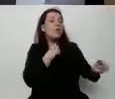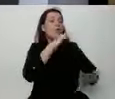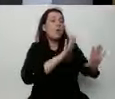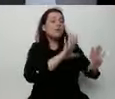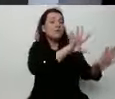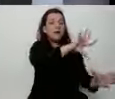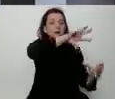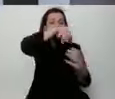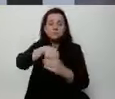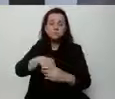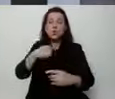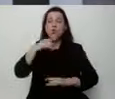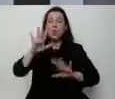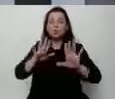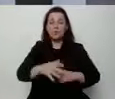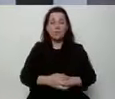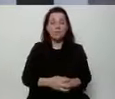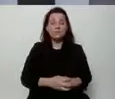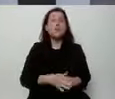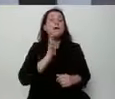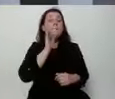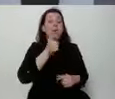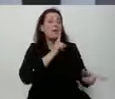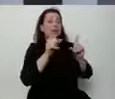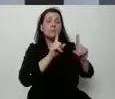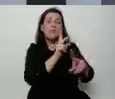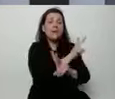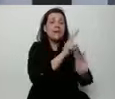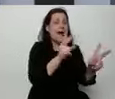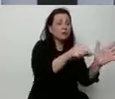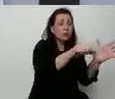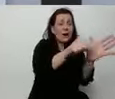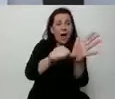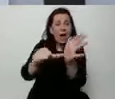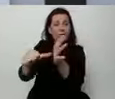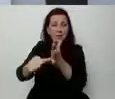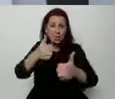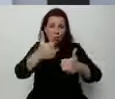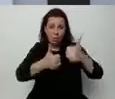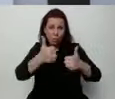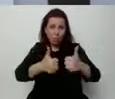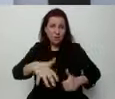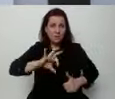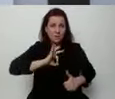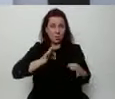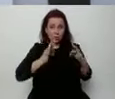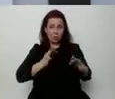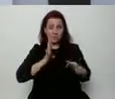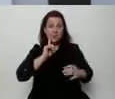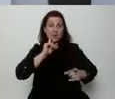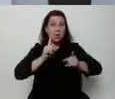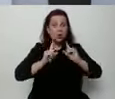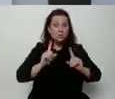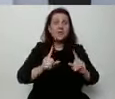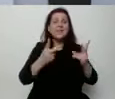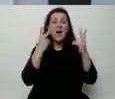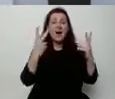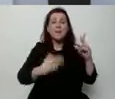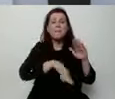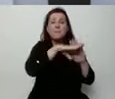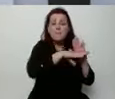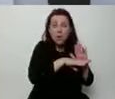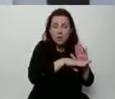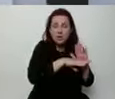Dzięki. Będę rozmawiał ze wszystkimi kontrkandydatami dzisiaj. I to, co najważniejsze, to program. Dlatego, że wiem, że